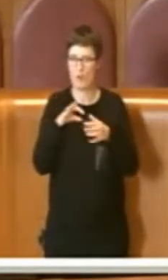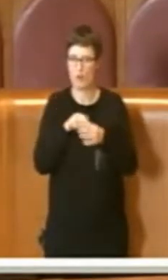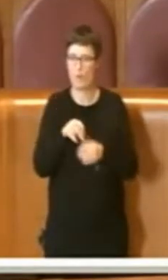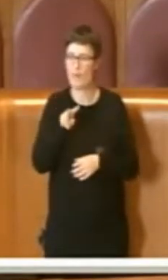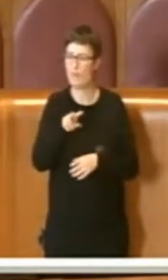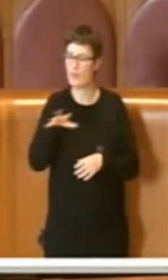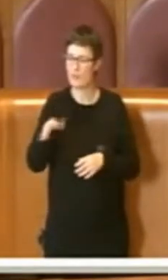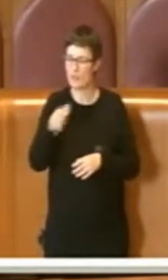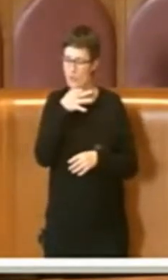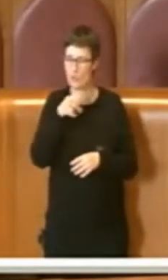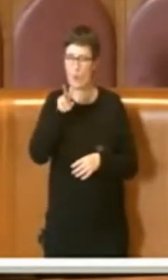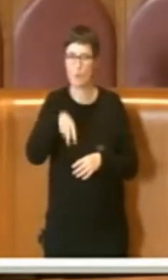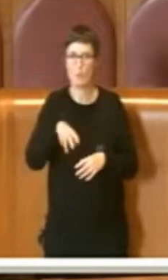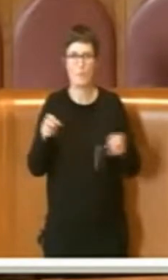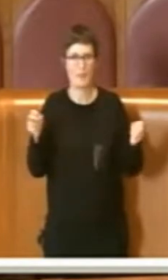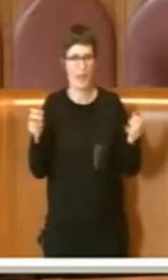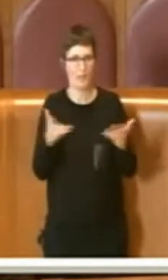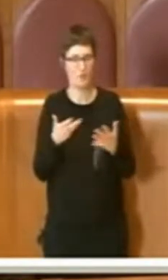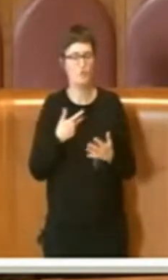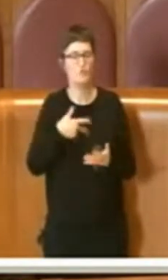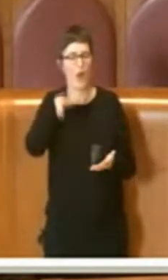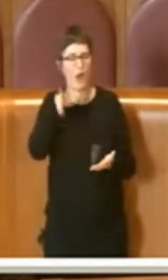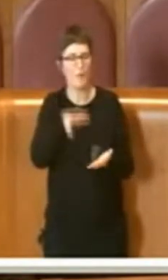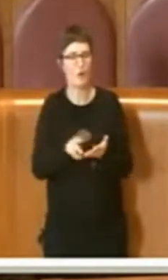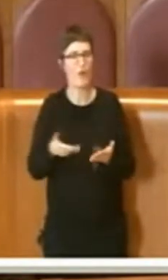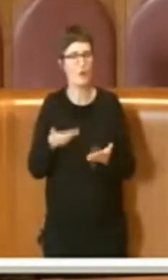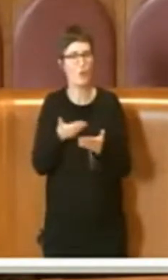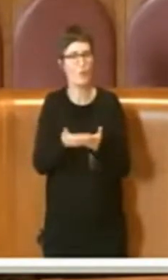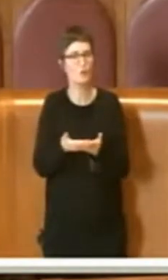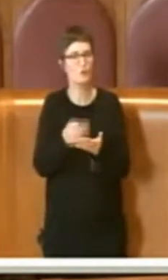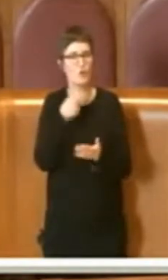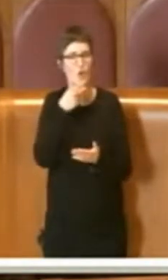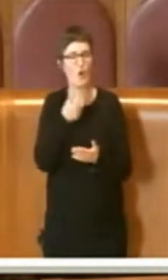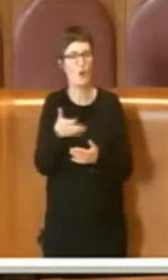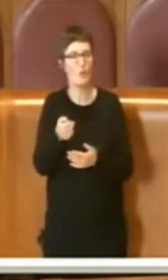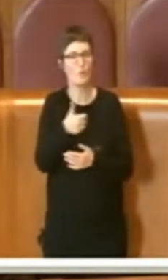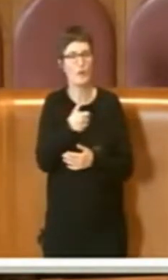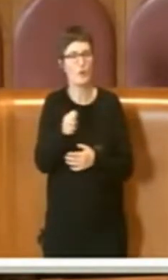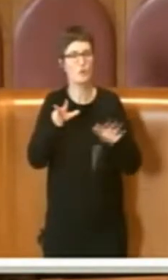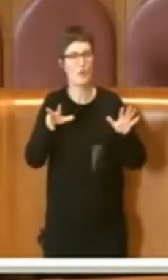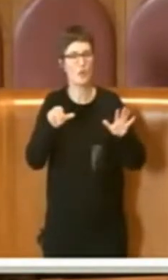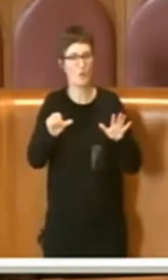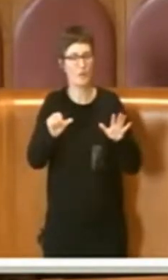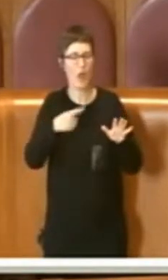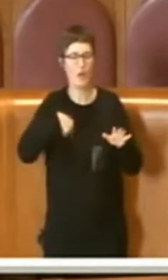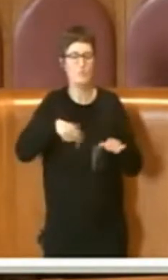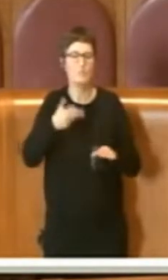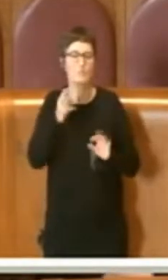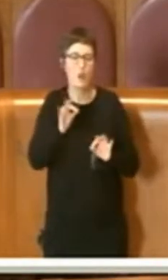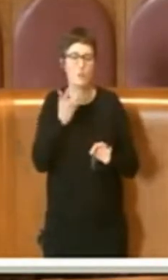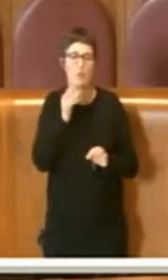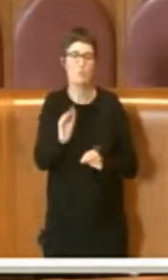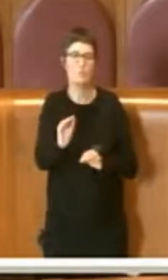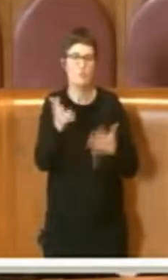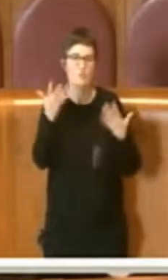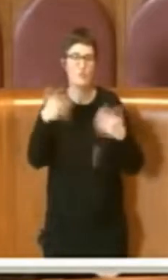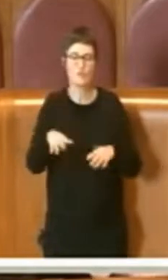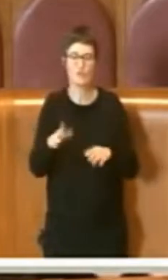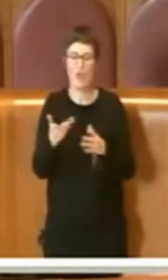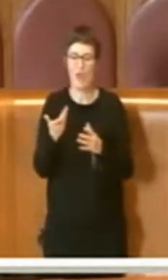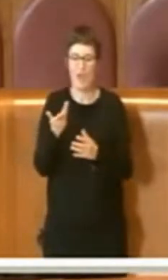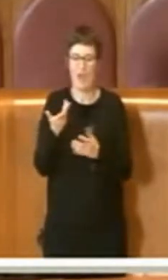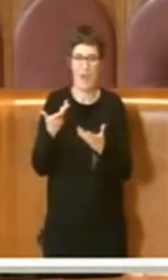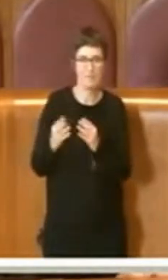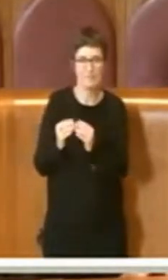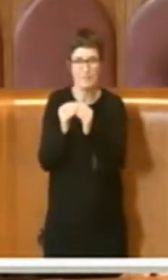una mozione, la 186, in cui chiedevamo proprio la realizzazione di questa stazione della linea Roma-Lido.